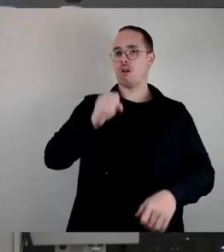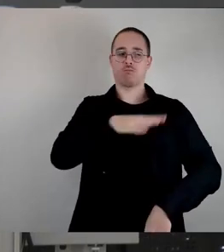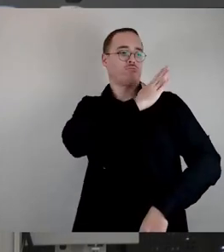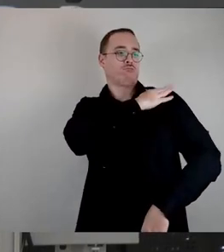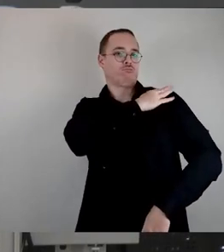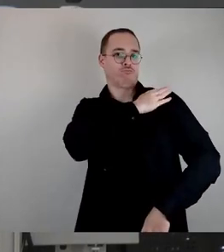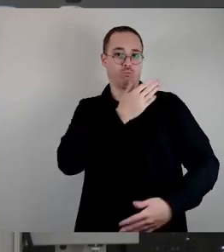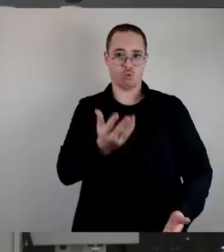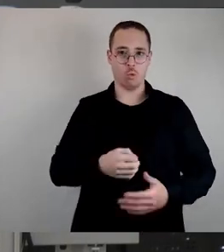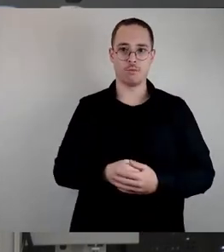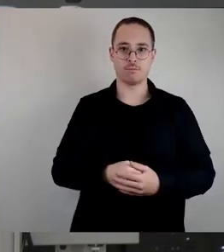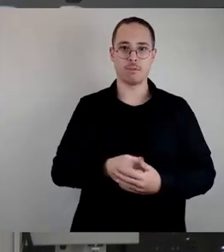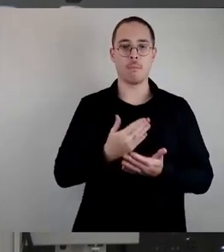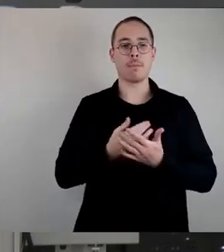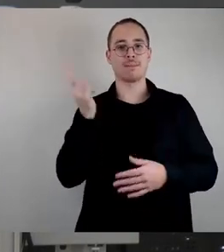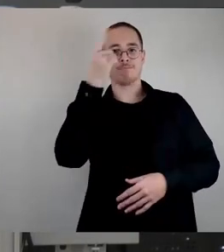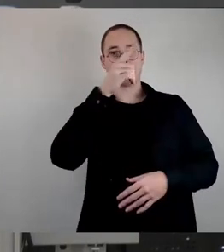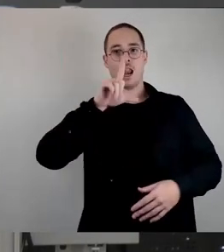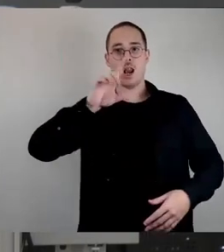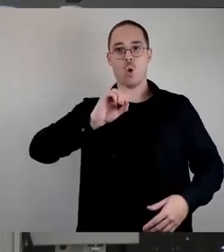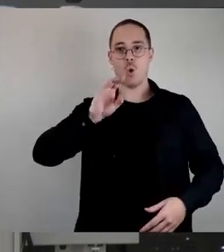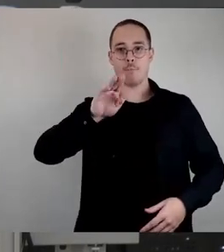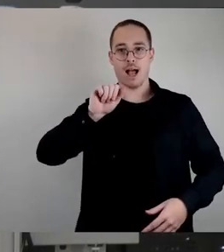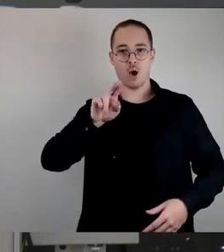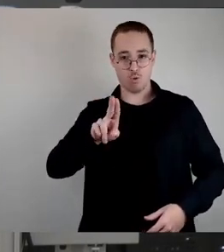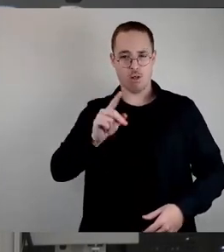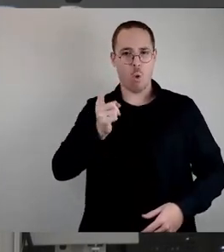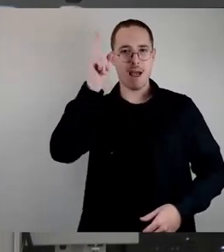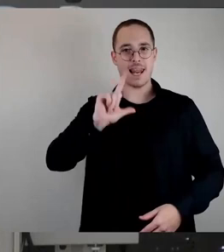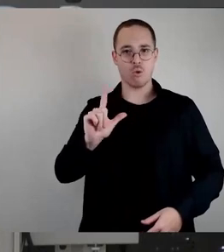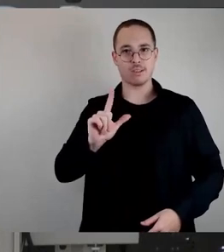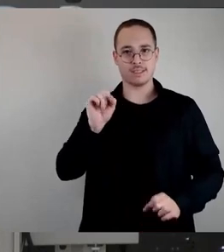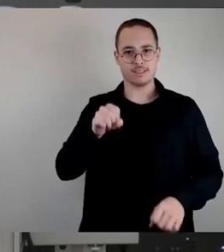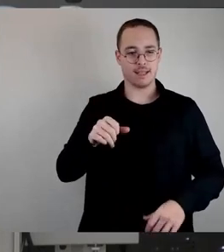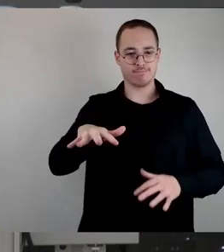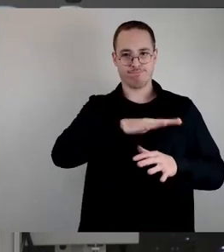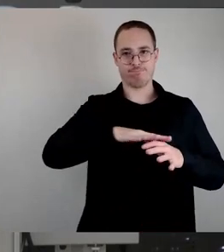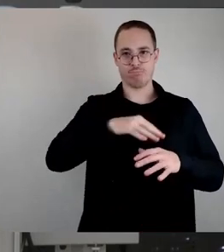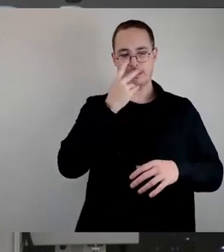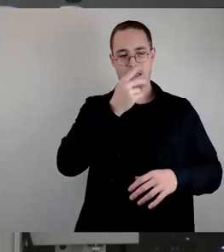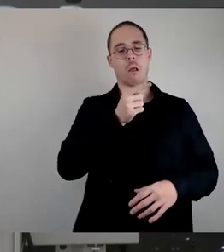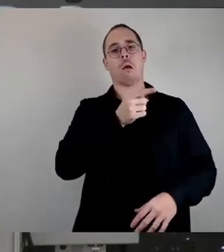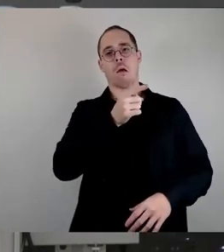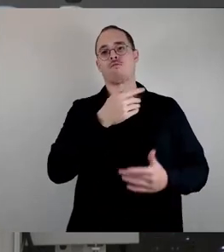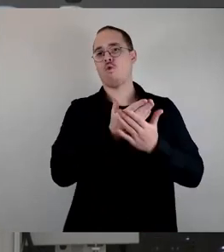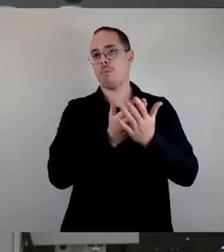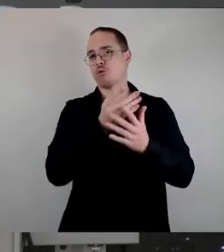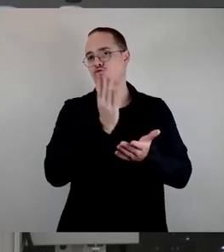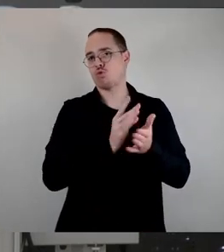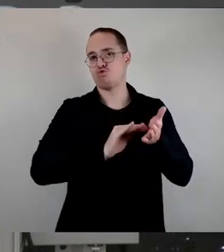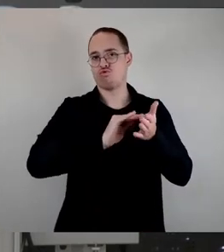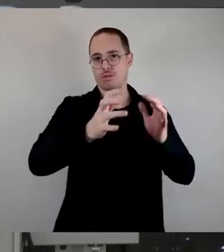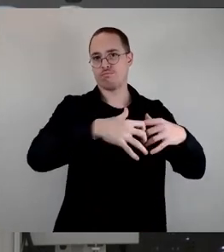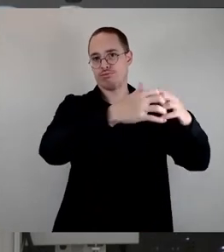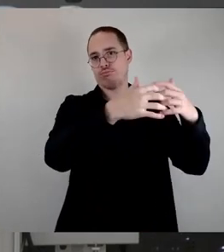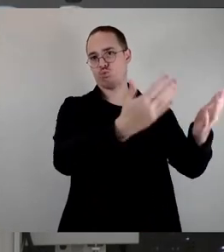Schulen nach Vorbild der Unischule entstehen. Wir haben hier sehr lange miteinander gerungen um die Unischulen.